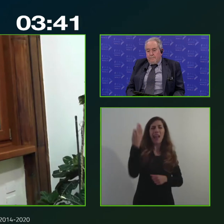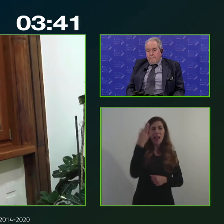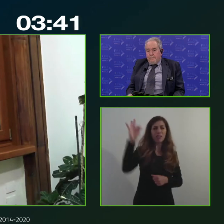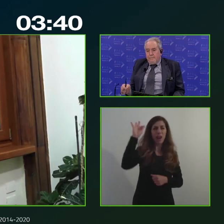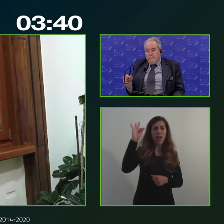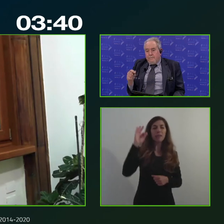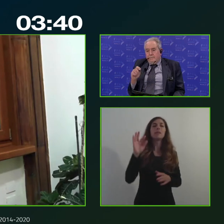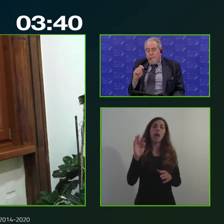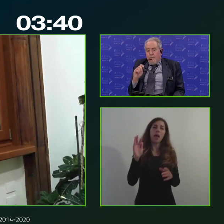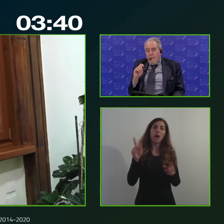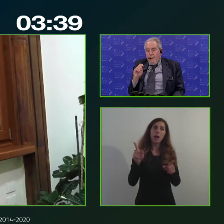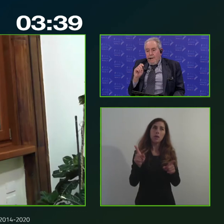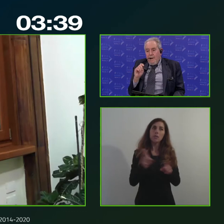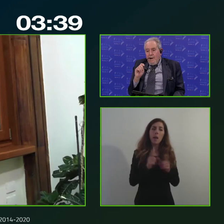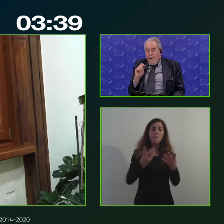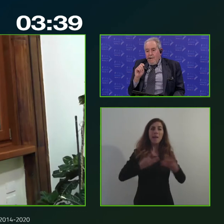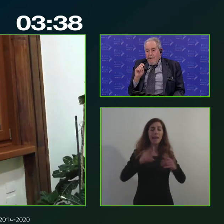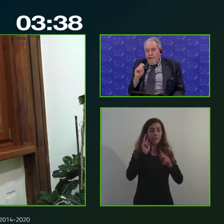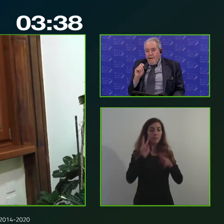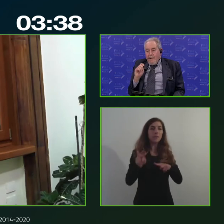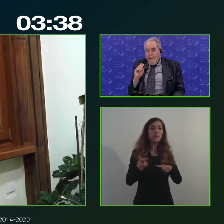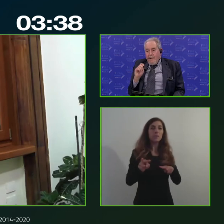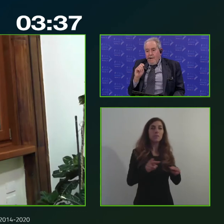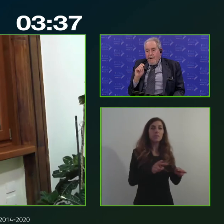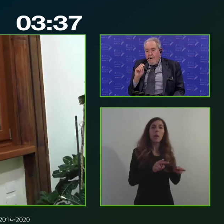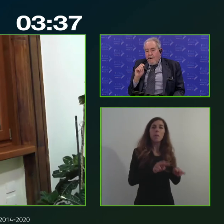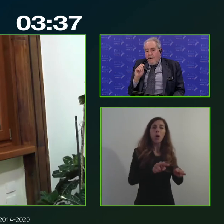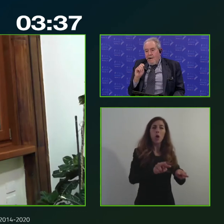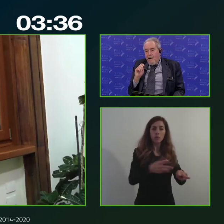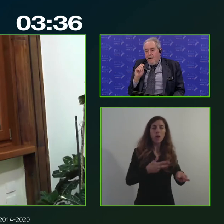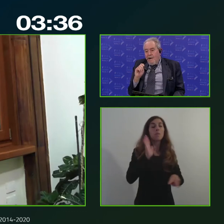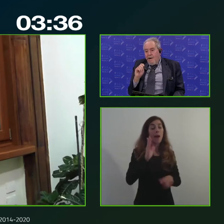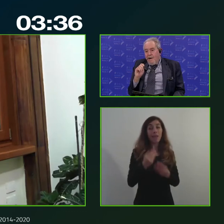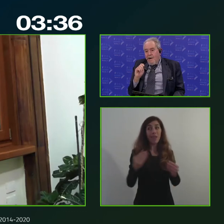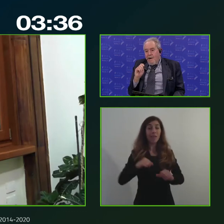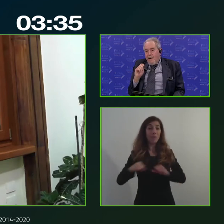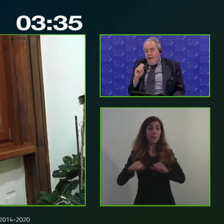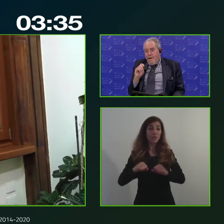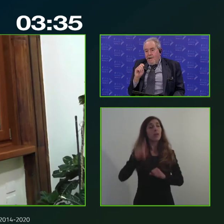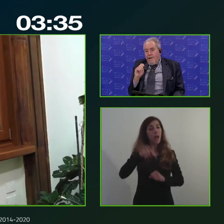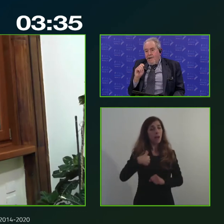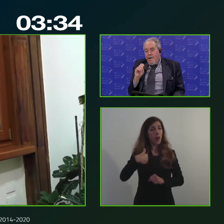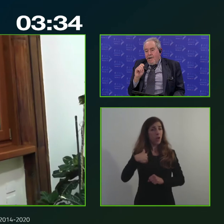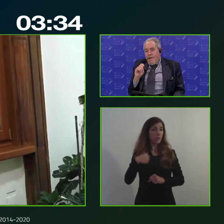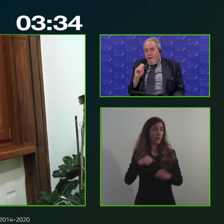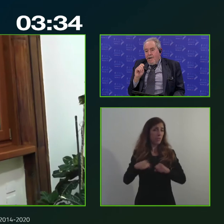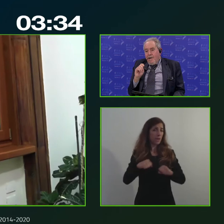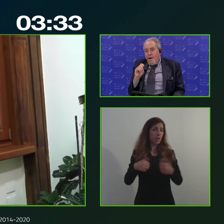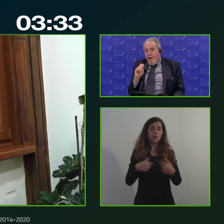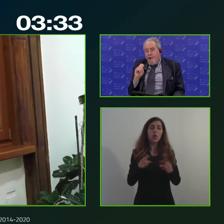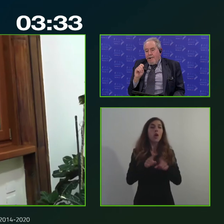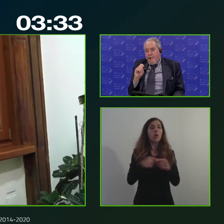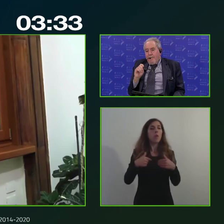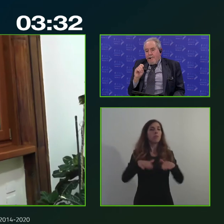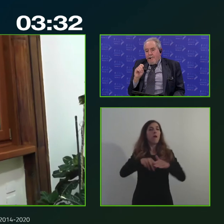presidiare questi meccanismi però molte amministrazioni purtroppo ma probabilmente complesa anche la nostra non mi tiro indietro